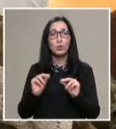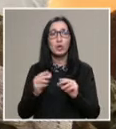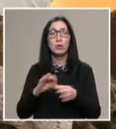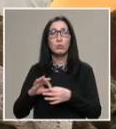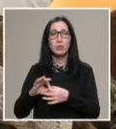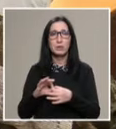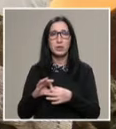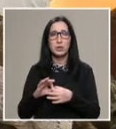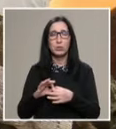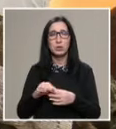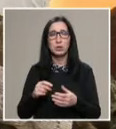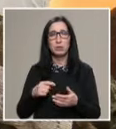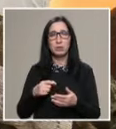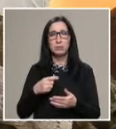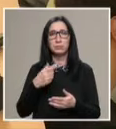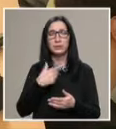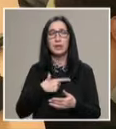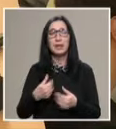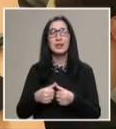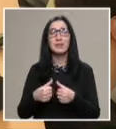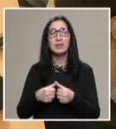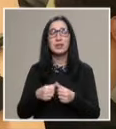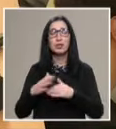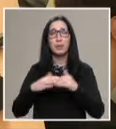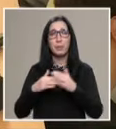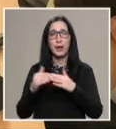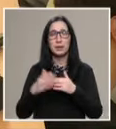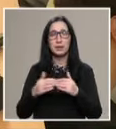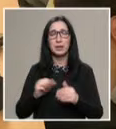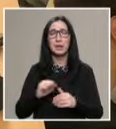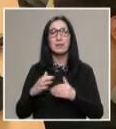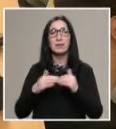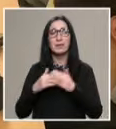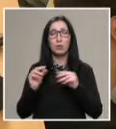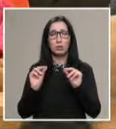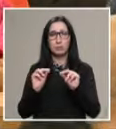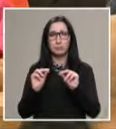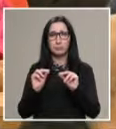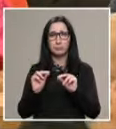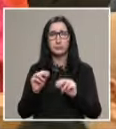са свързани с лингвистични практики на ученици и квалификационни курсови за учители.